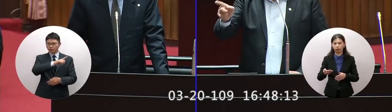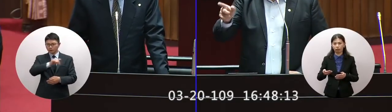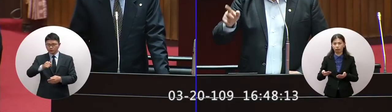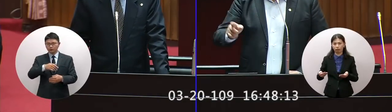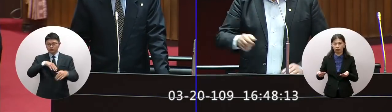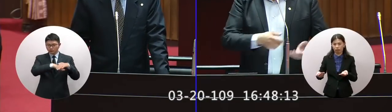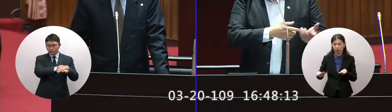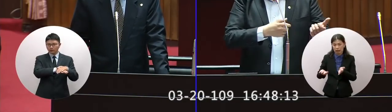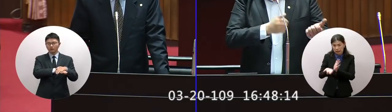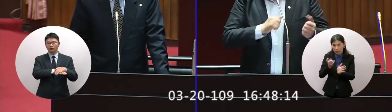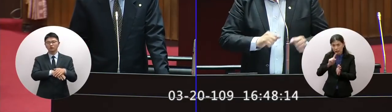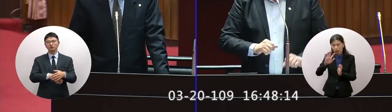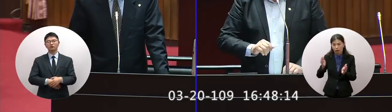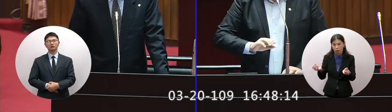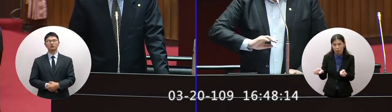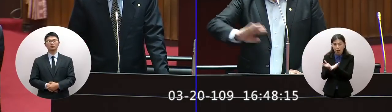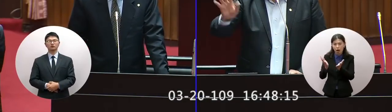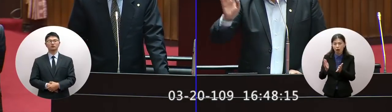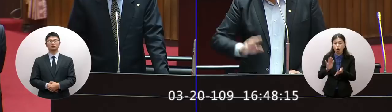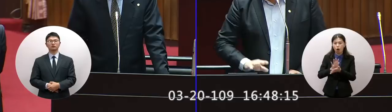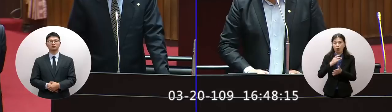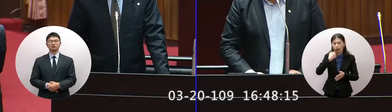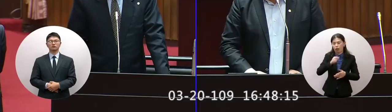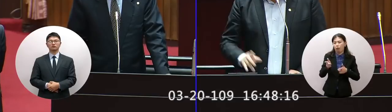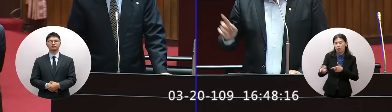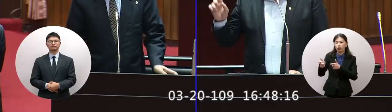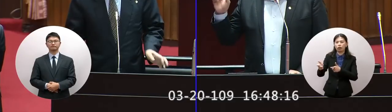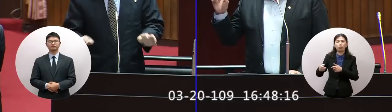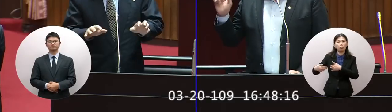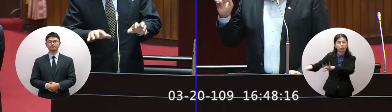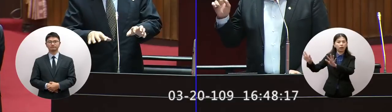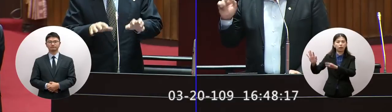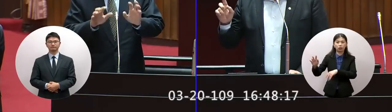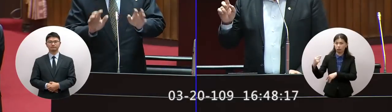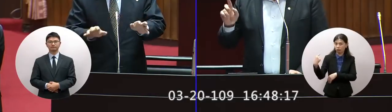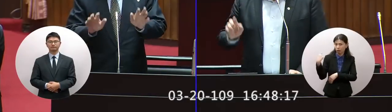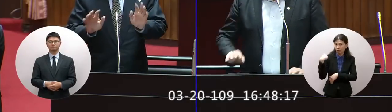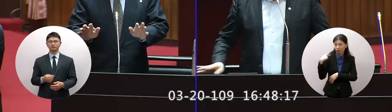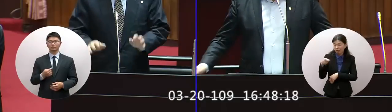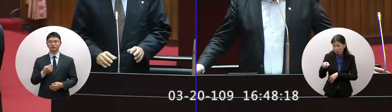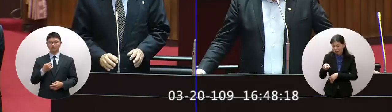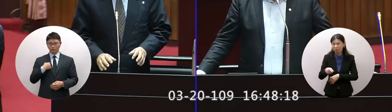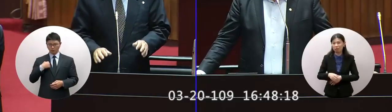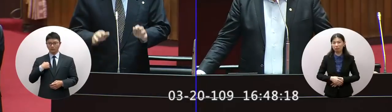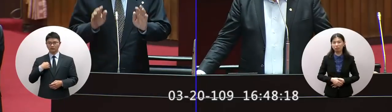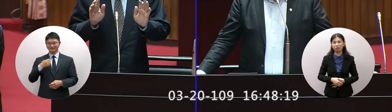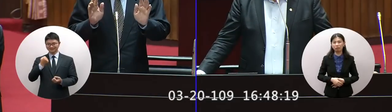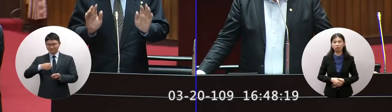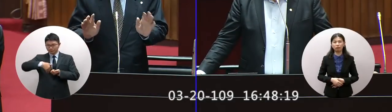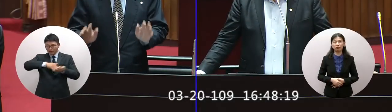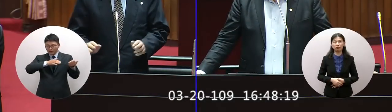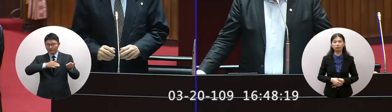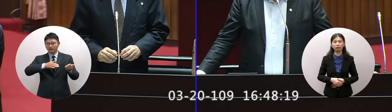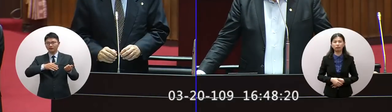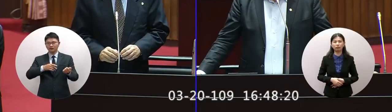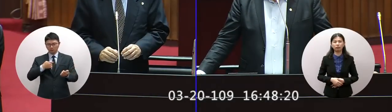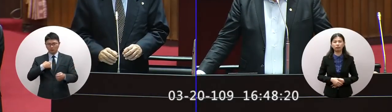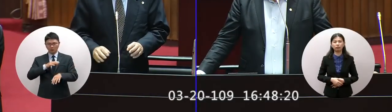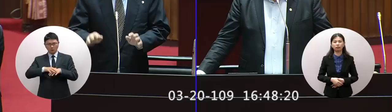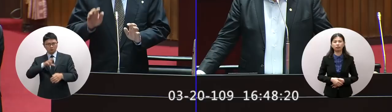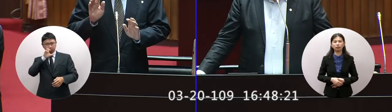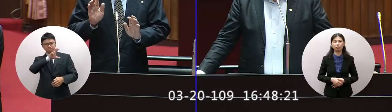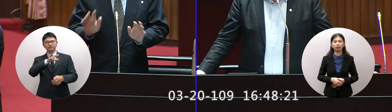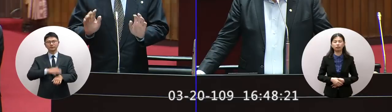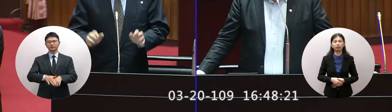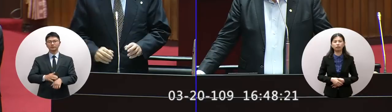那是前一天衝突後來我們開了散彈槍他們就散掉了對昨天這個衝突我們在驅離的時候都會採取比較強勢的